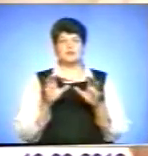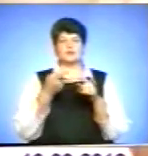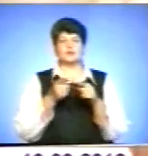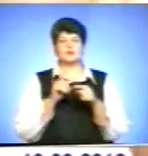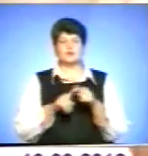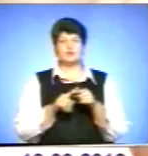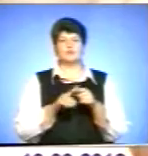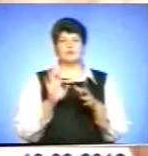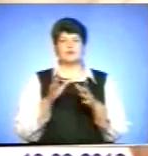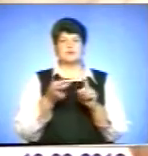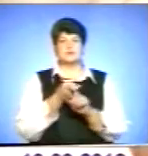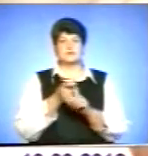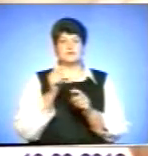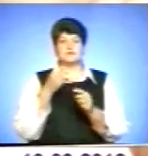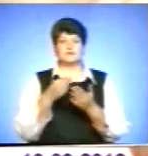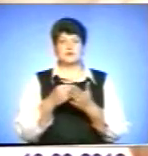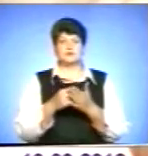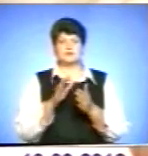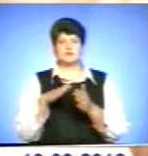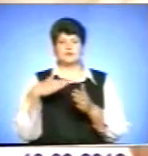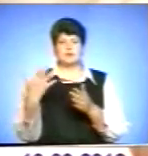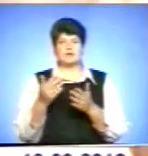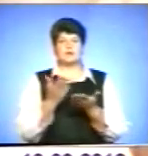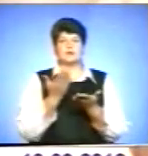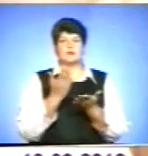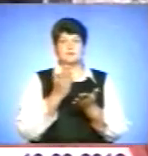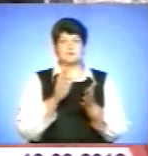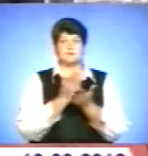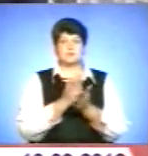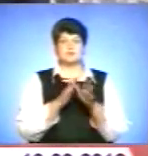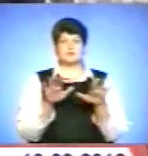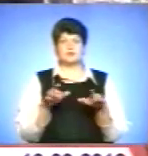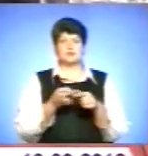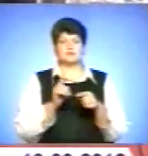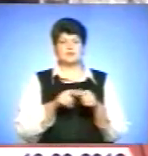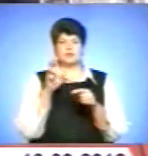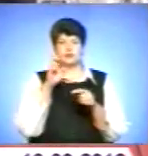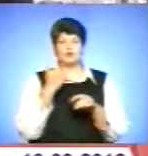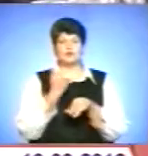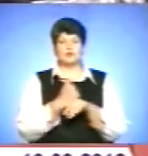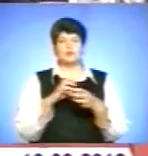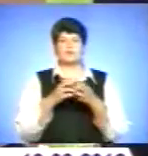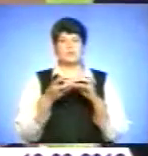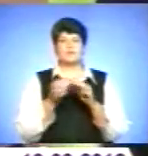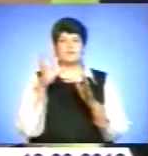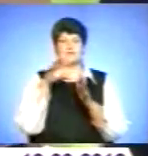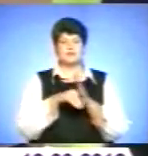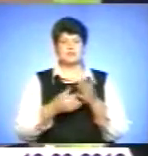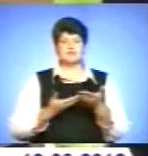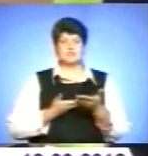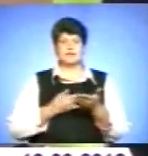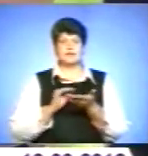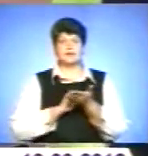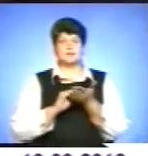стосуватися і фінансової сторони, знаходження чиновника на цій посаді. Головною ж проблемою залишається втілення в життя написаних на